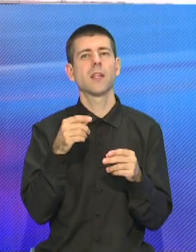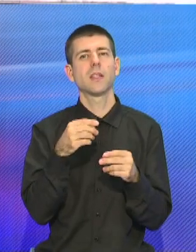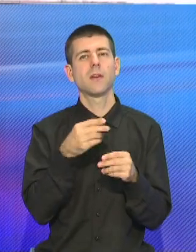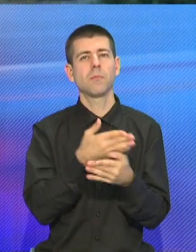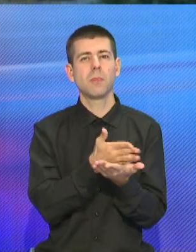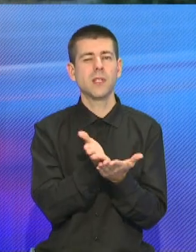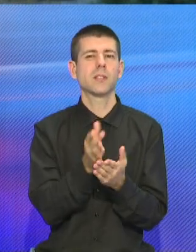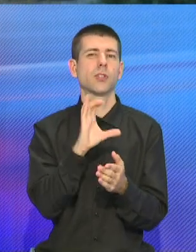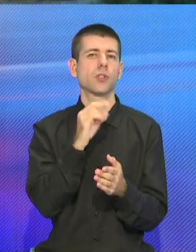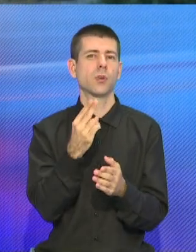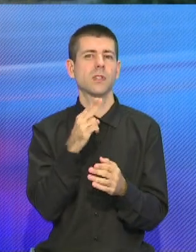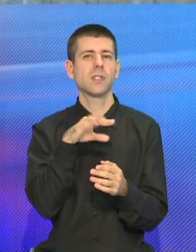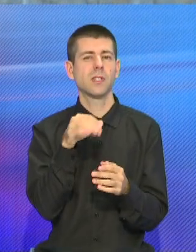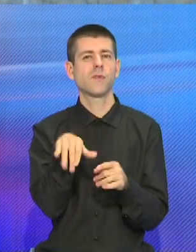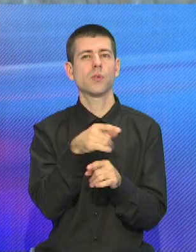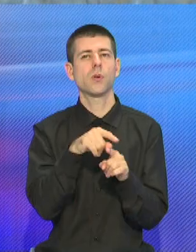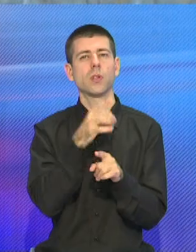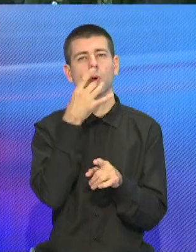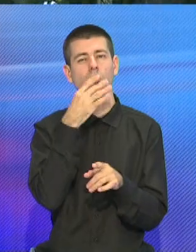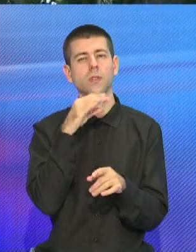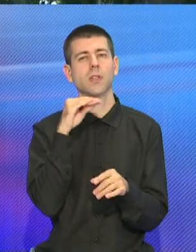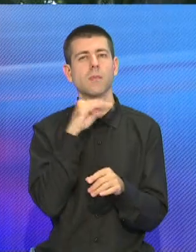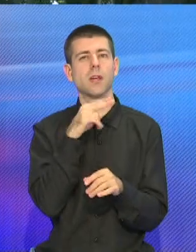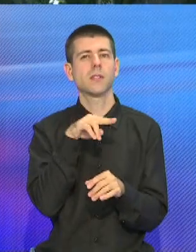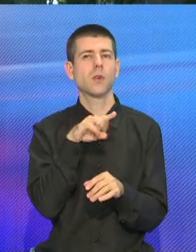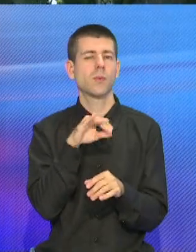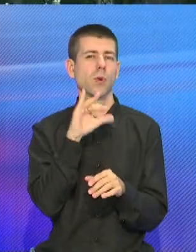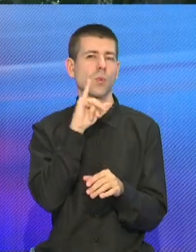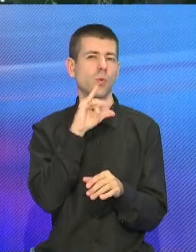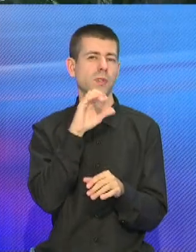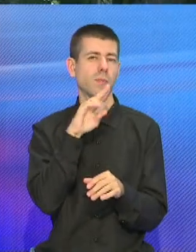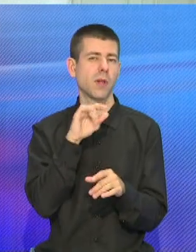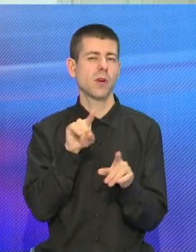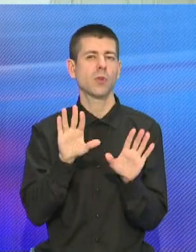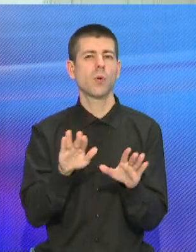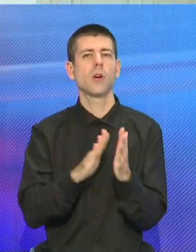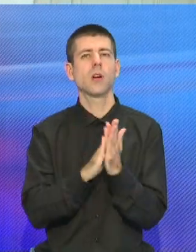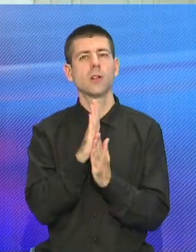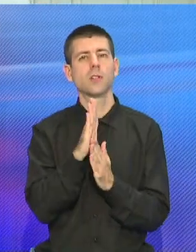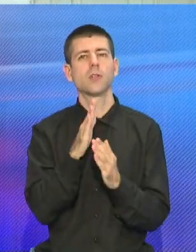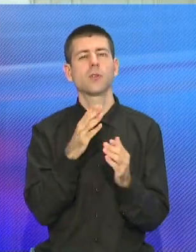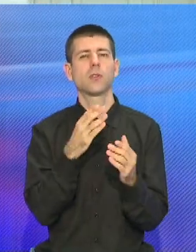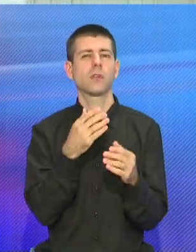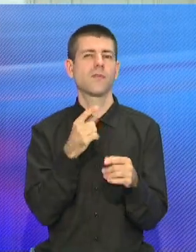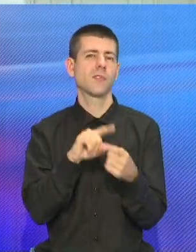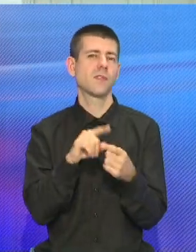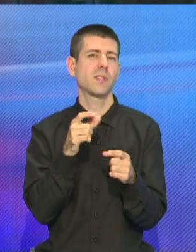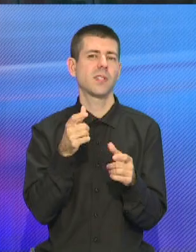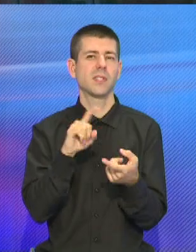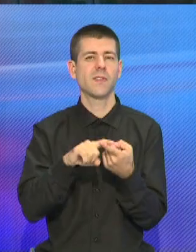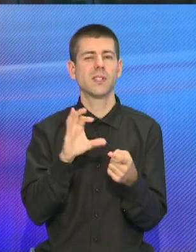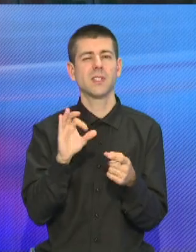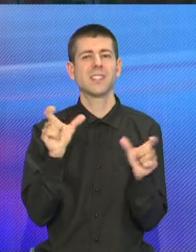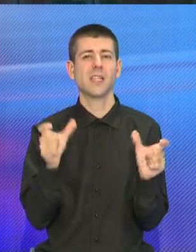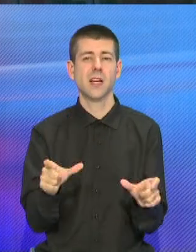социальная деятельность все это Гродненский мясокомбинат. Успех только растет, в том числе, благодаря его прикис санкциям, которые открыли потоки